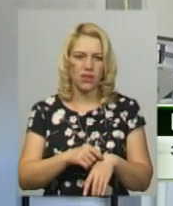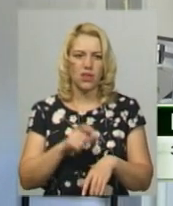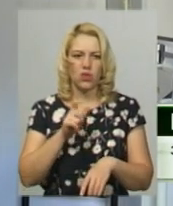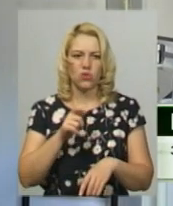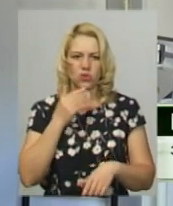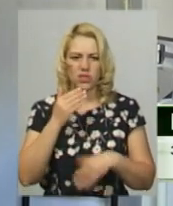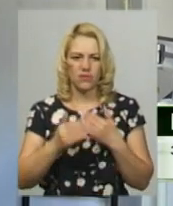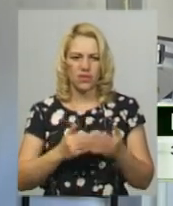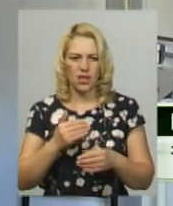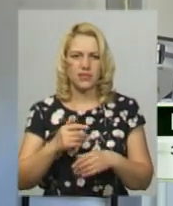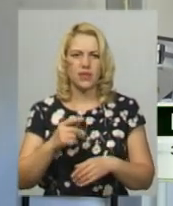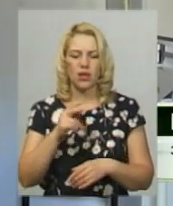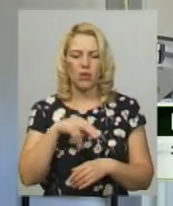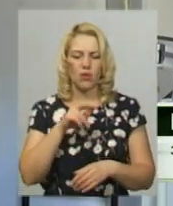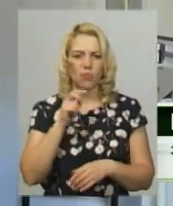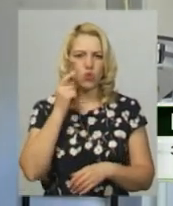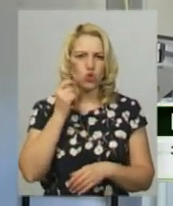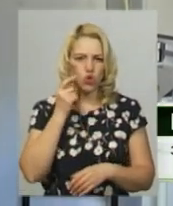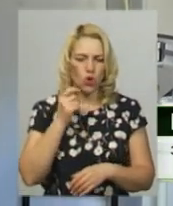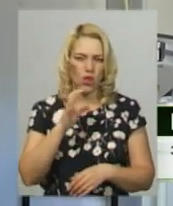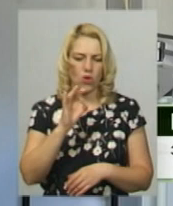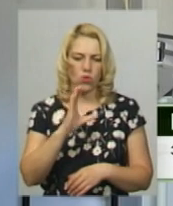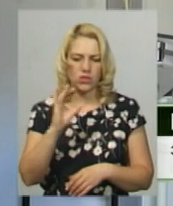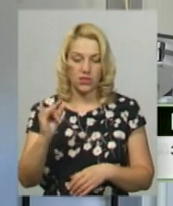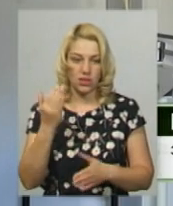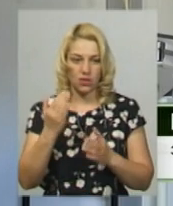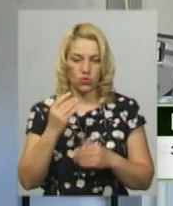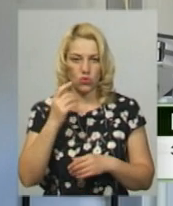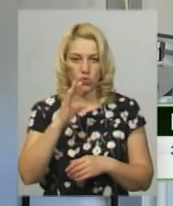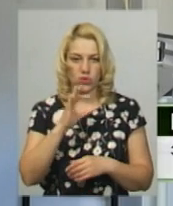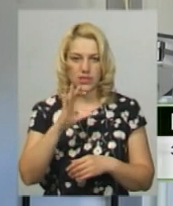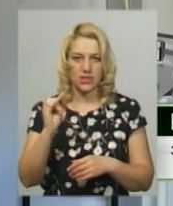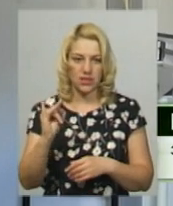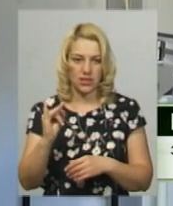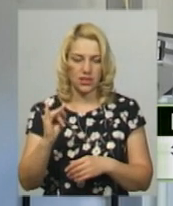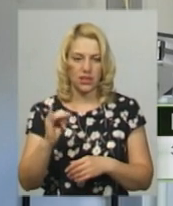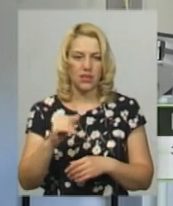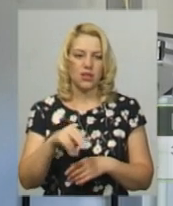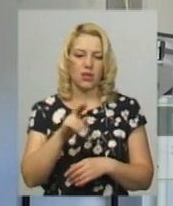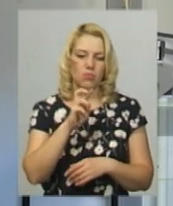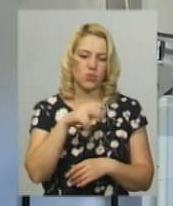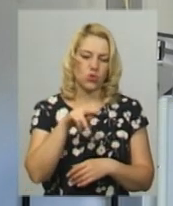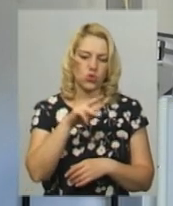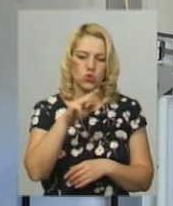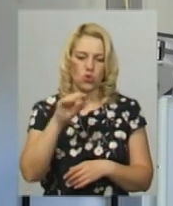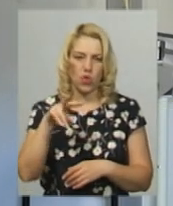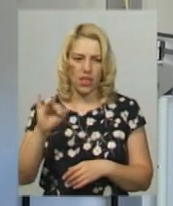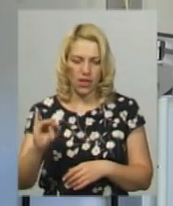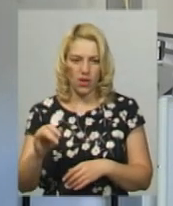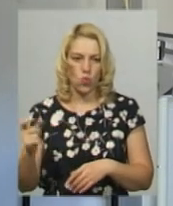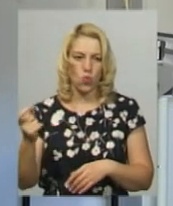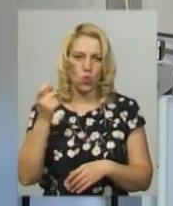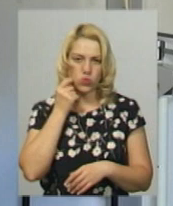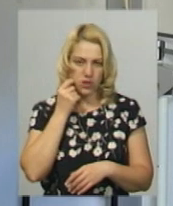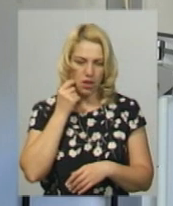укусами пчіл і осі. Якщо осі і пчоли кусають,